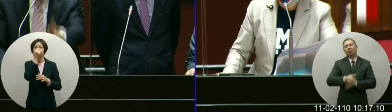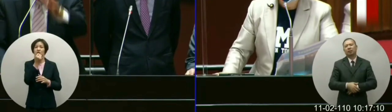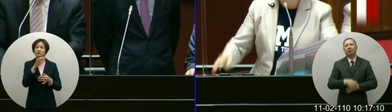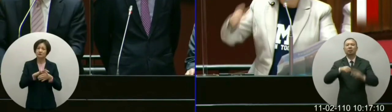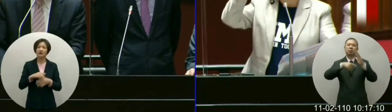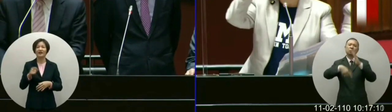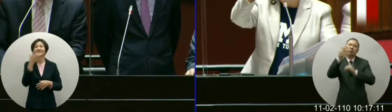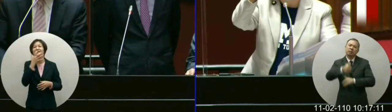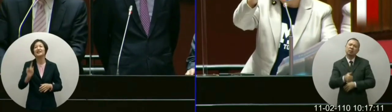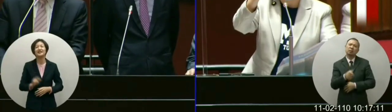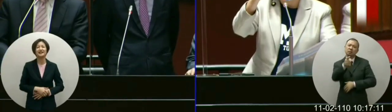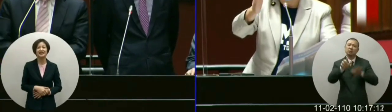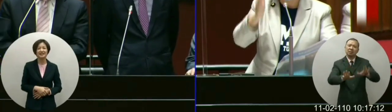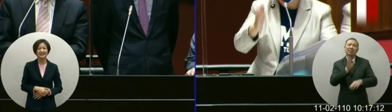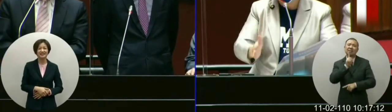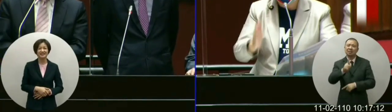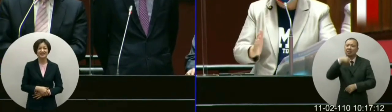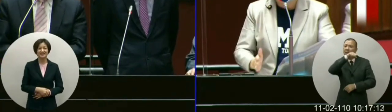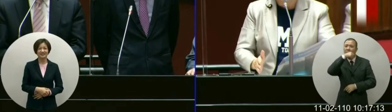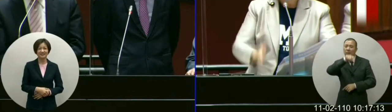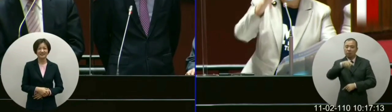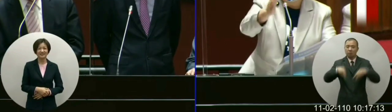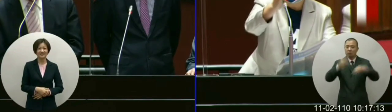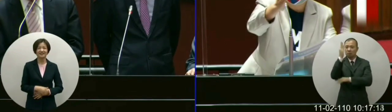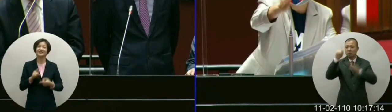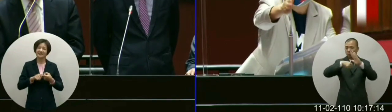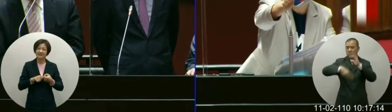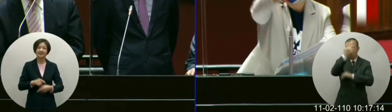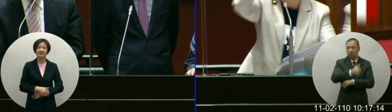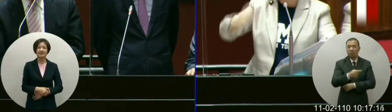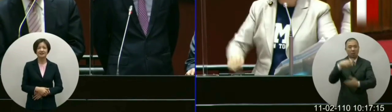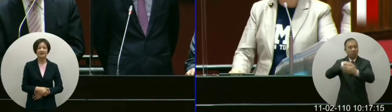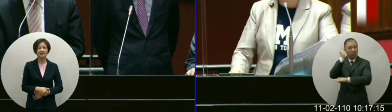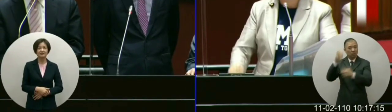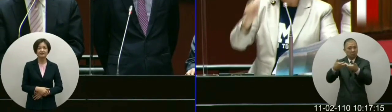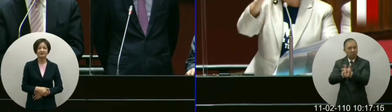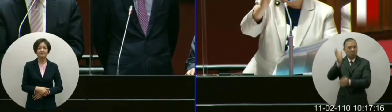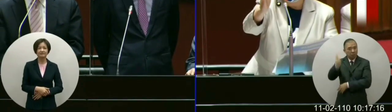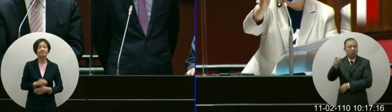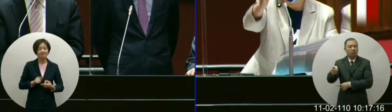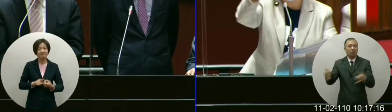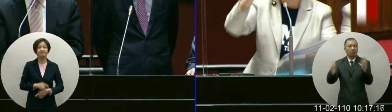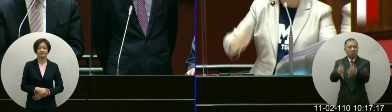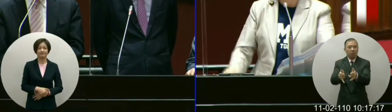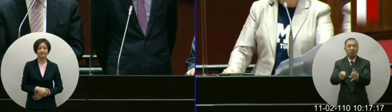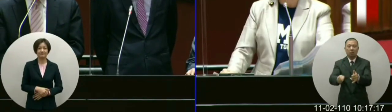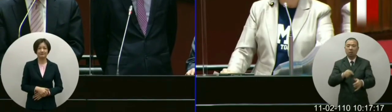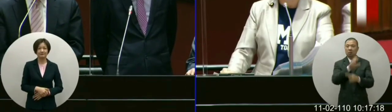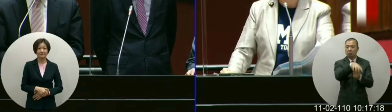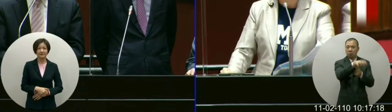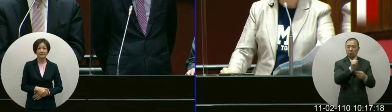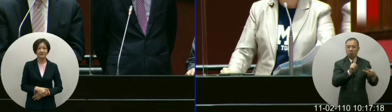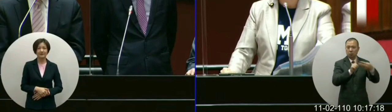你今天是中华民国的行政院长内政部部长站在你身边农委会主委站